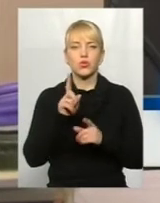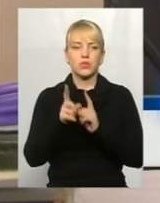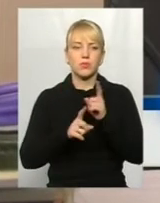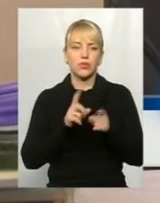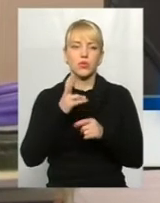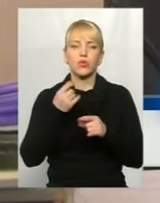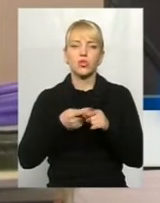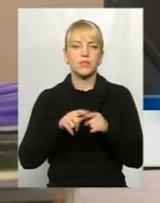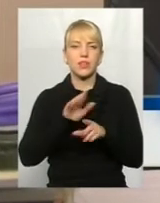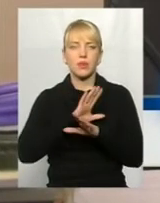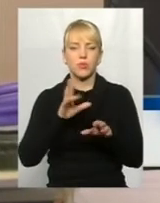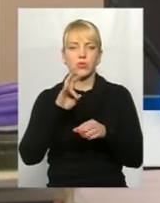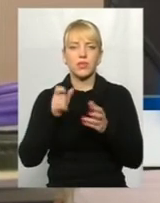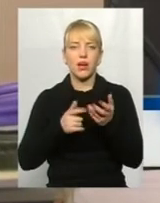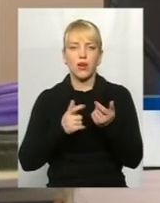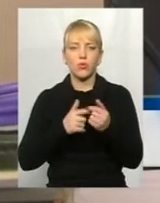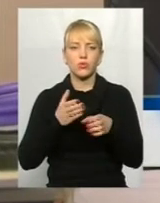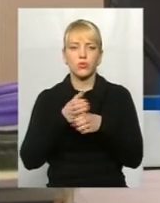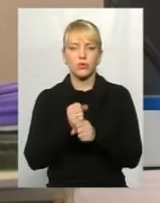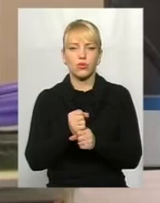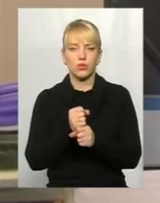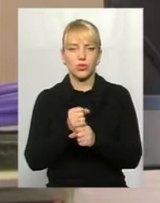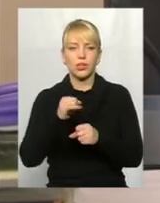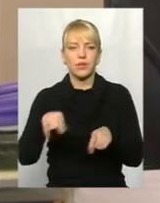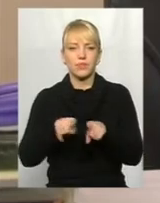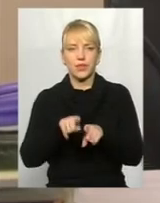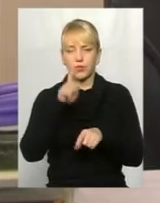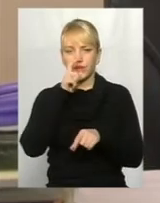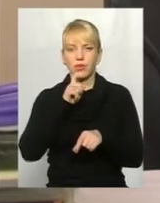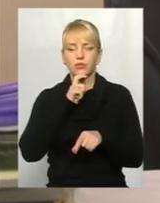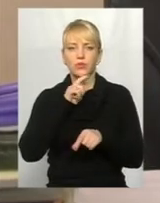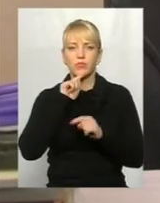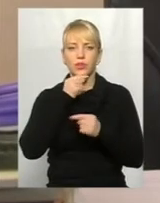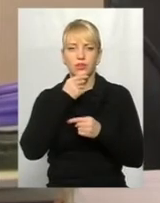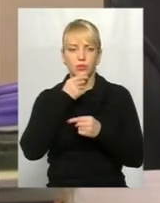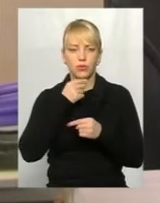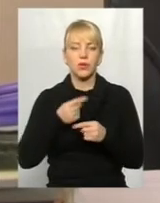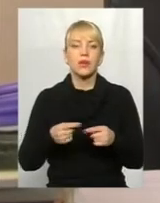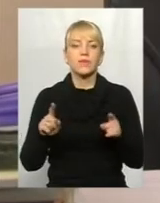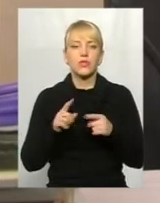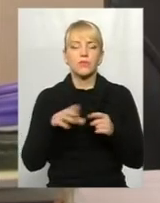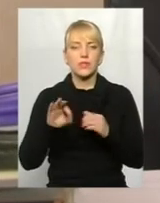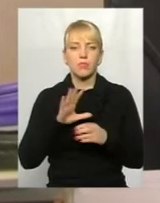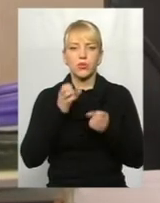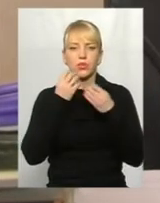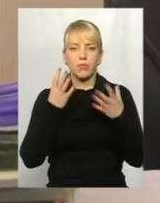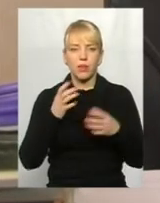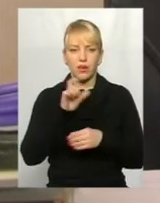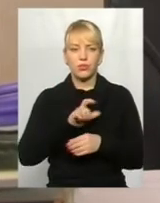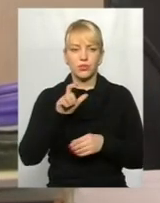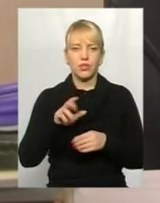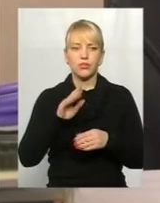було за рахунок, знову таки, скорочення і такої нерозумної економії. Щоб це було на блага людей, щоб